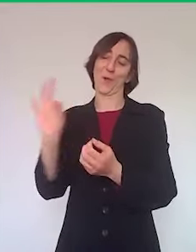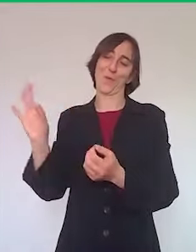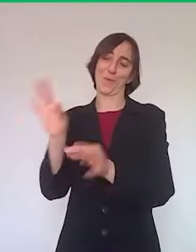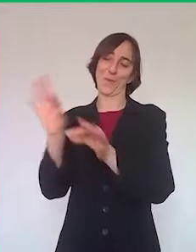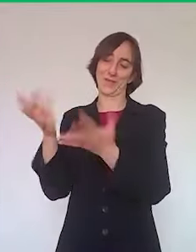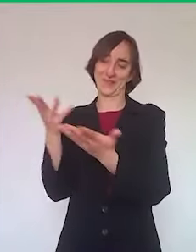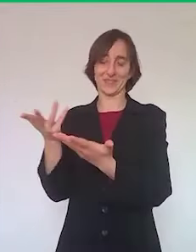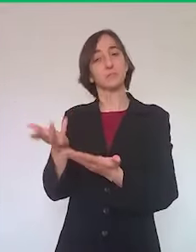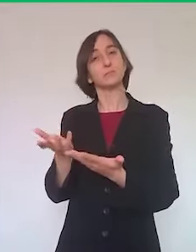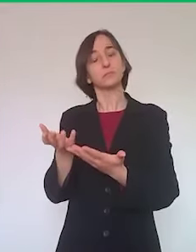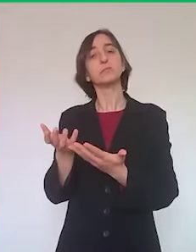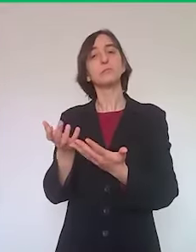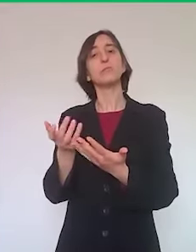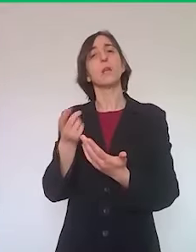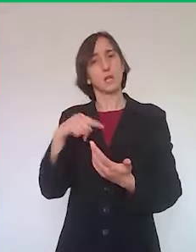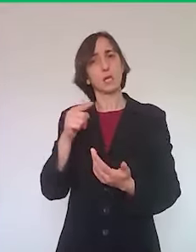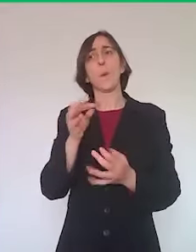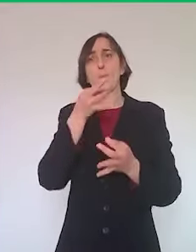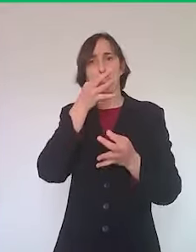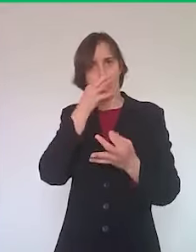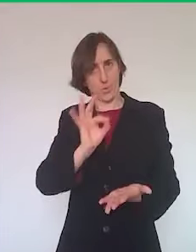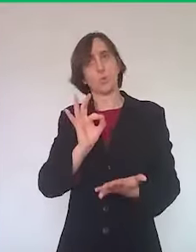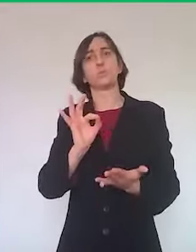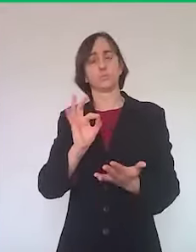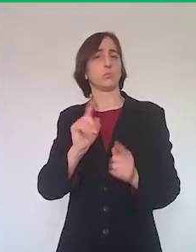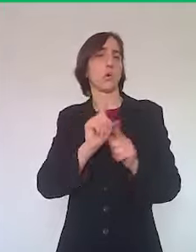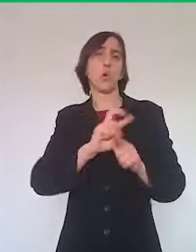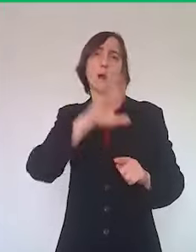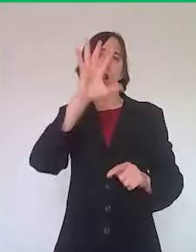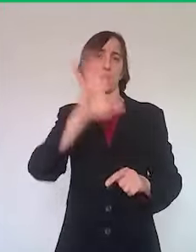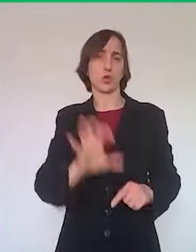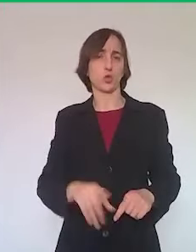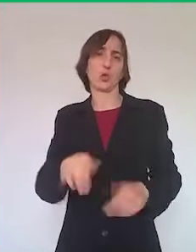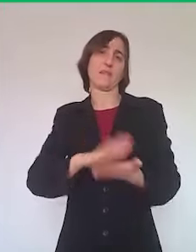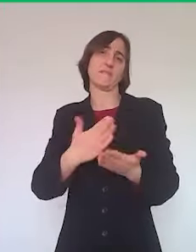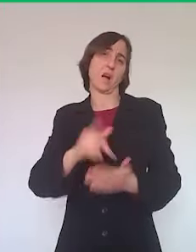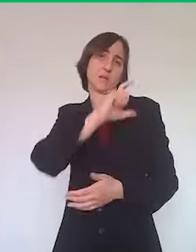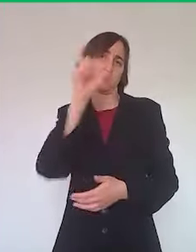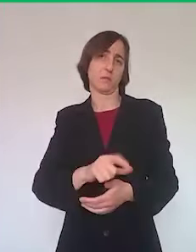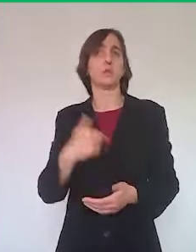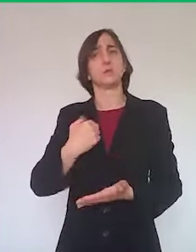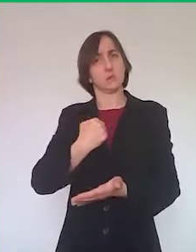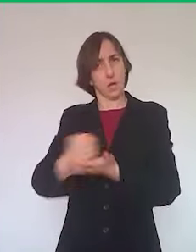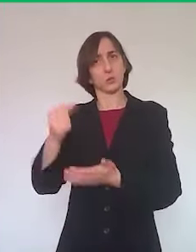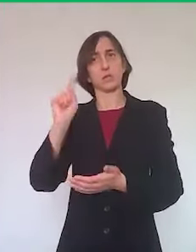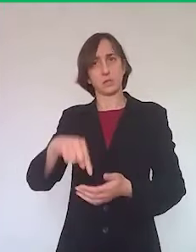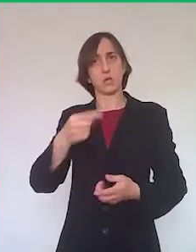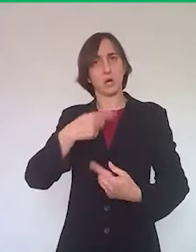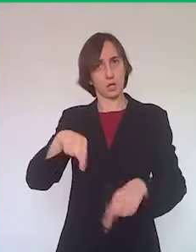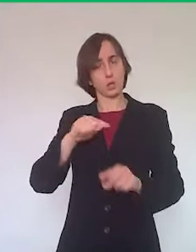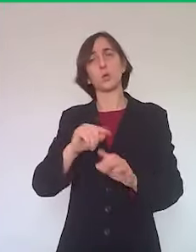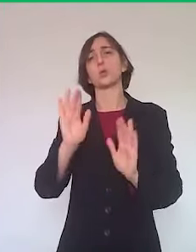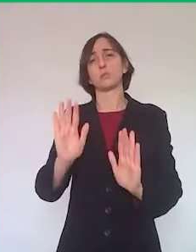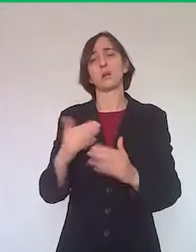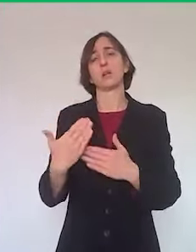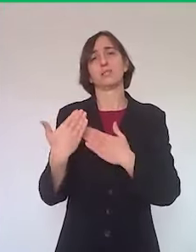voglio dire che sì, questa possibilità c'è, come in altre regioni, vale per tutto il Paese, l'autorizziamo anche noi, mi raccomando, responsabilità,